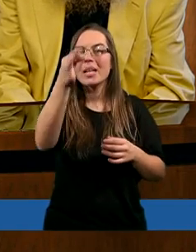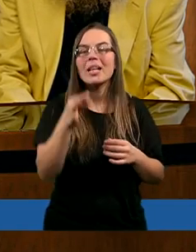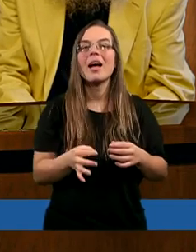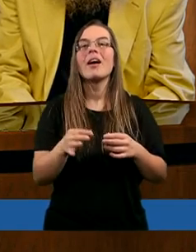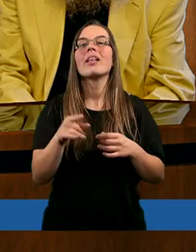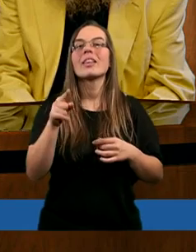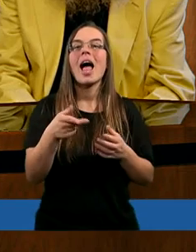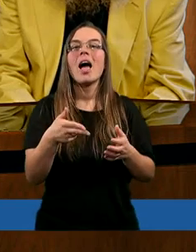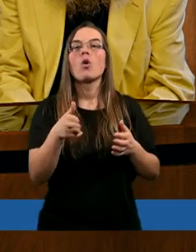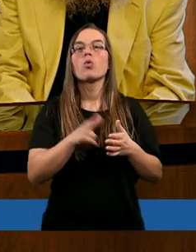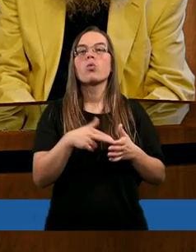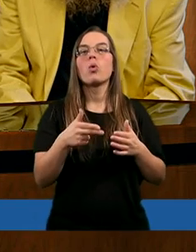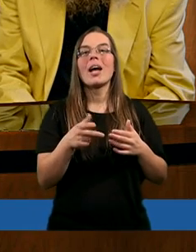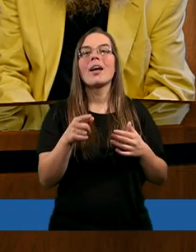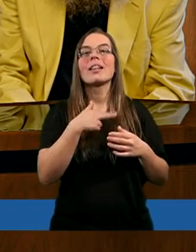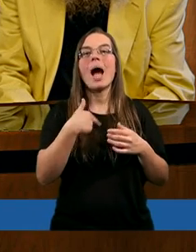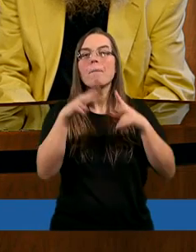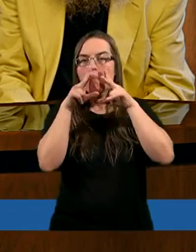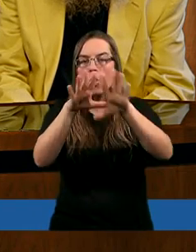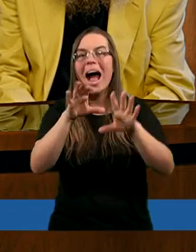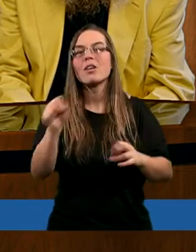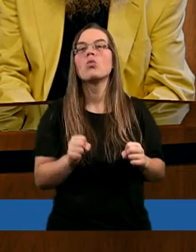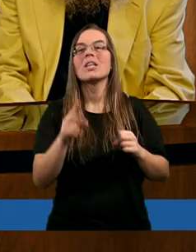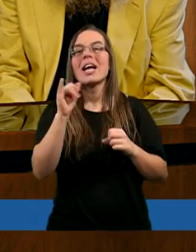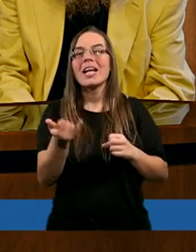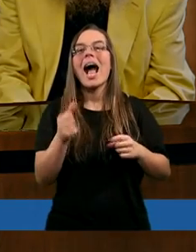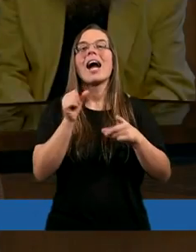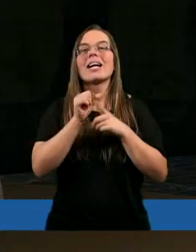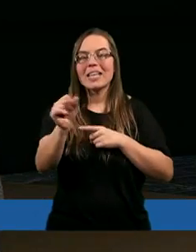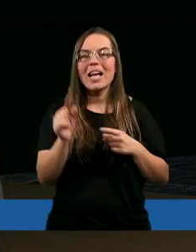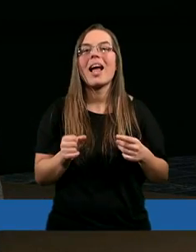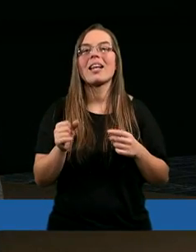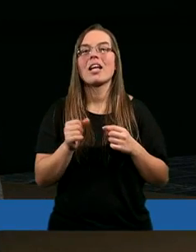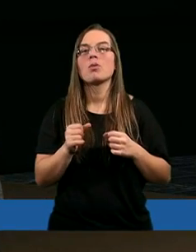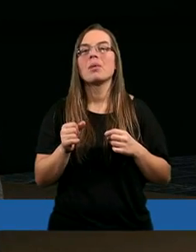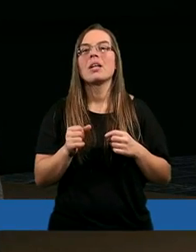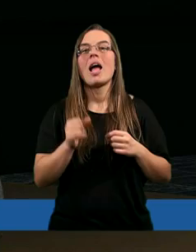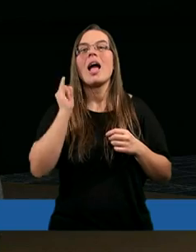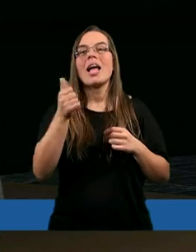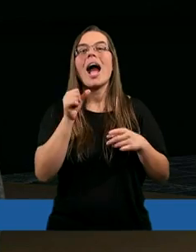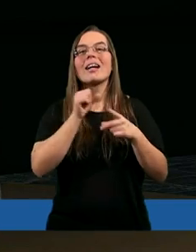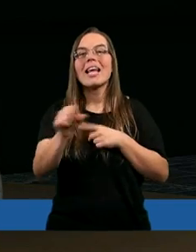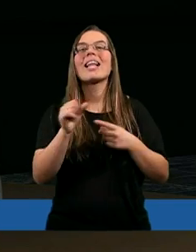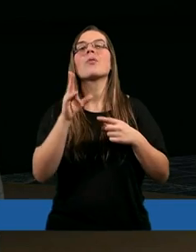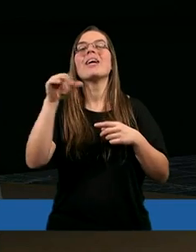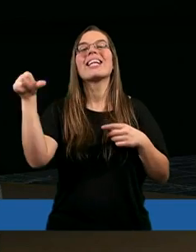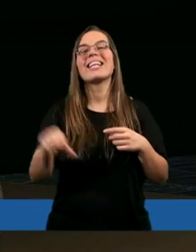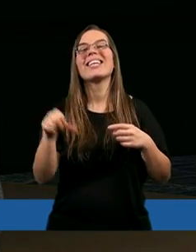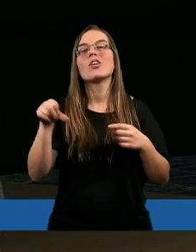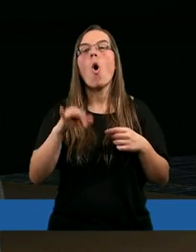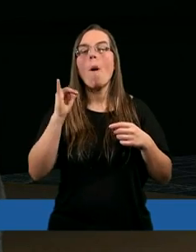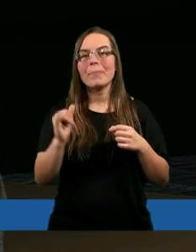które nam pokazują jacy jesteśmy właśnie mali, jacy jesteśmy znikomi.